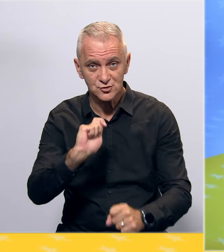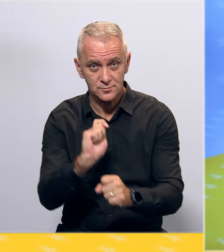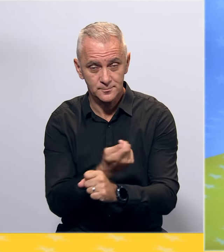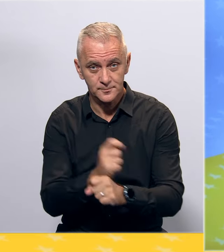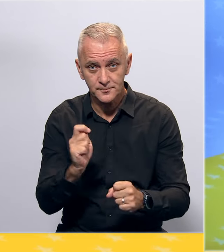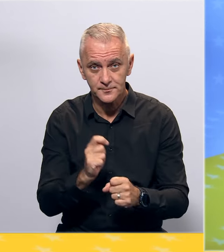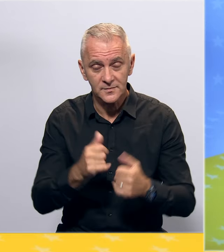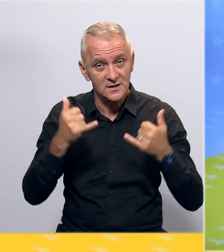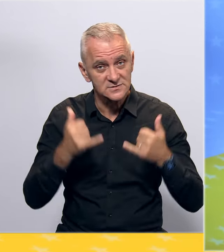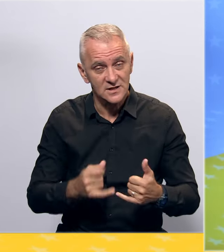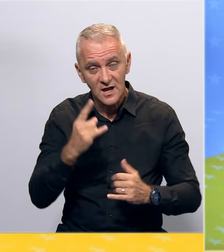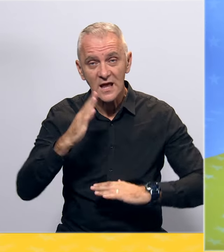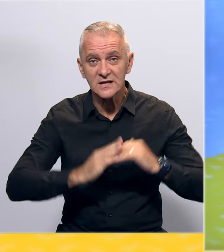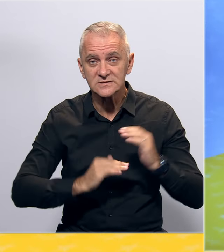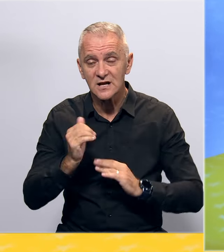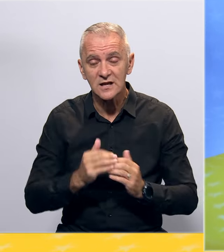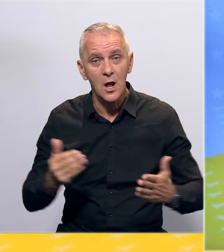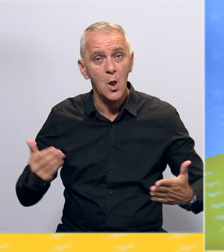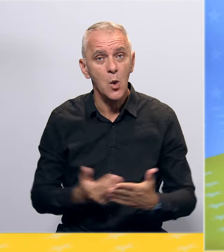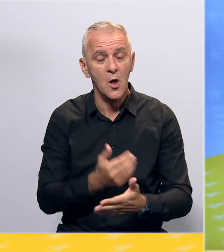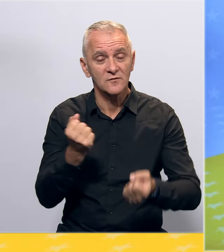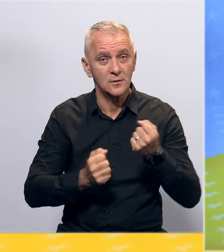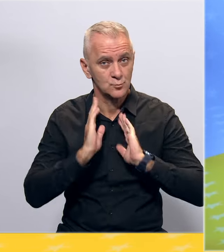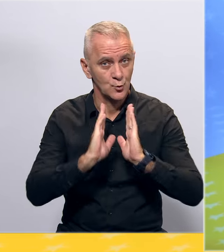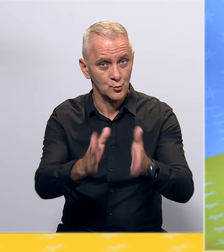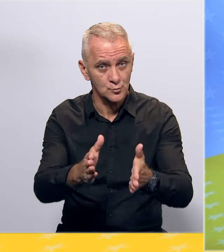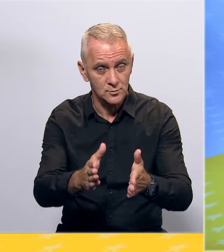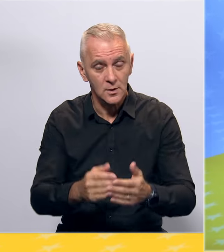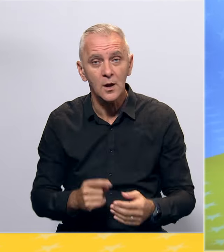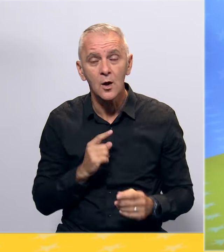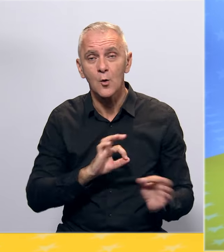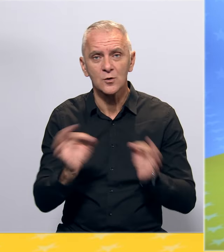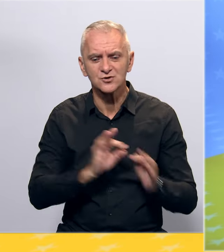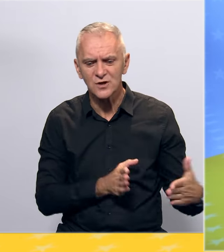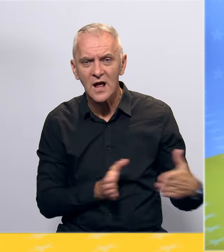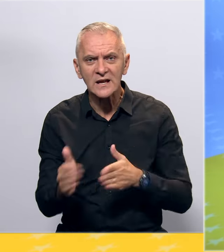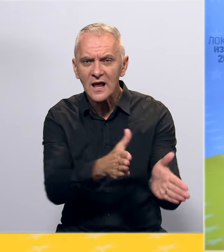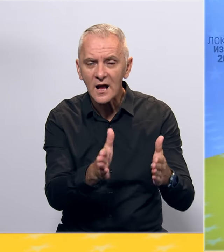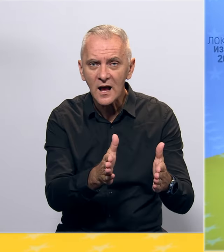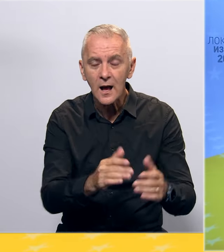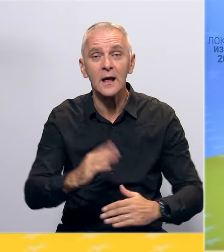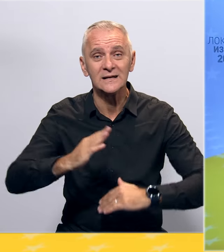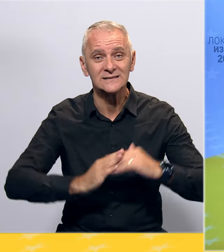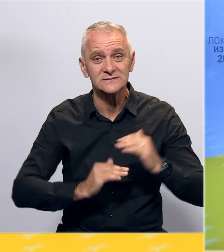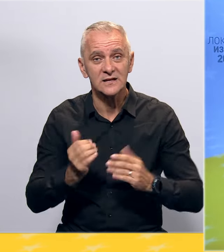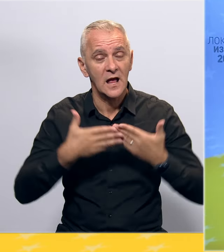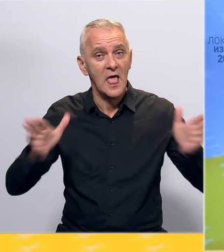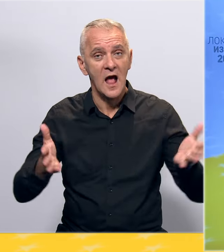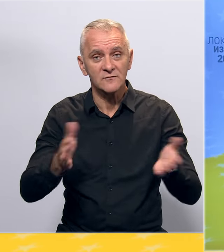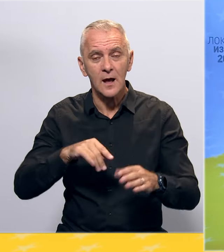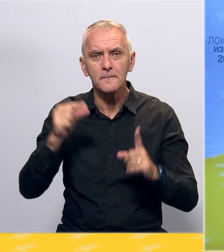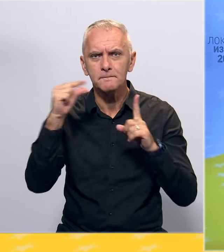postojećih i izgradnja novih saobraćajnica, uređenje korita rijeka, izgradnja javnih